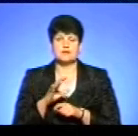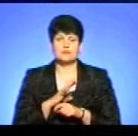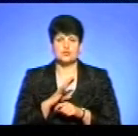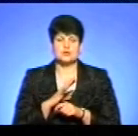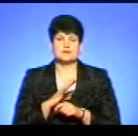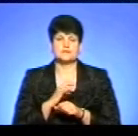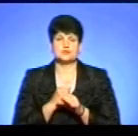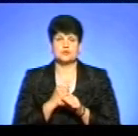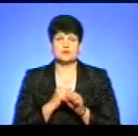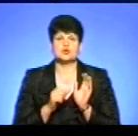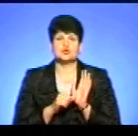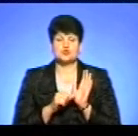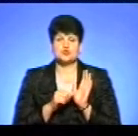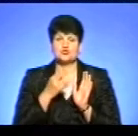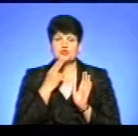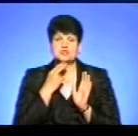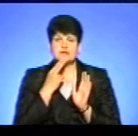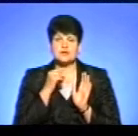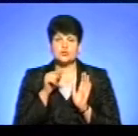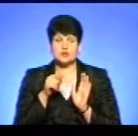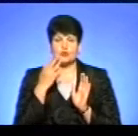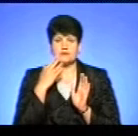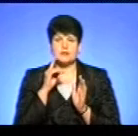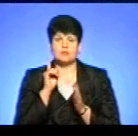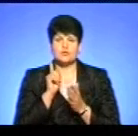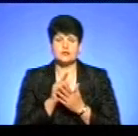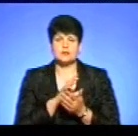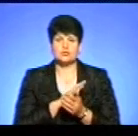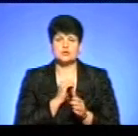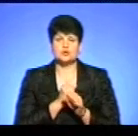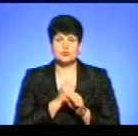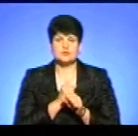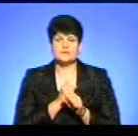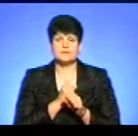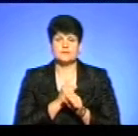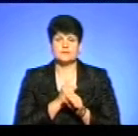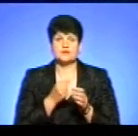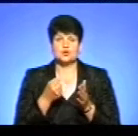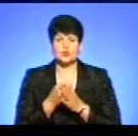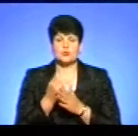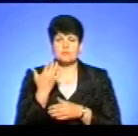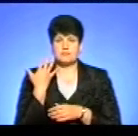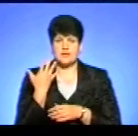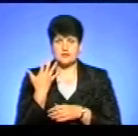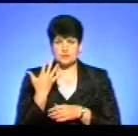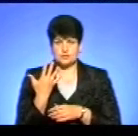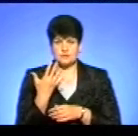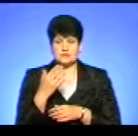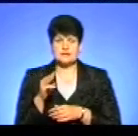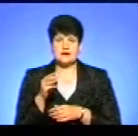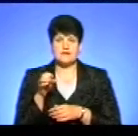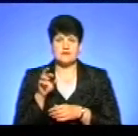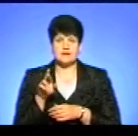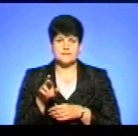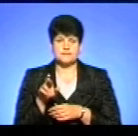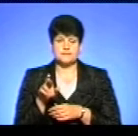здійснена 6 червня, тоді, коли вона мала бути проведена, не умовно, а до 5 травня,